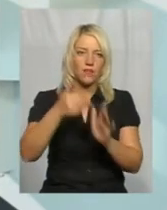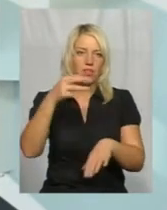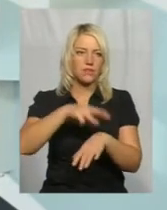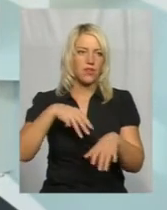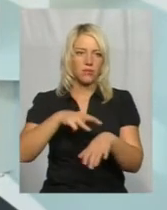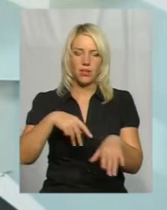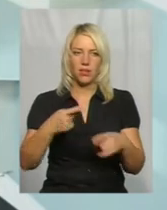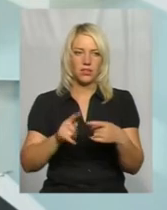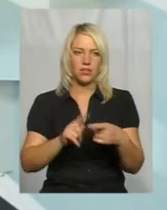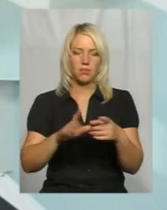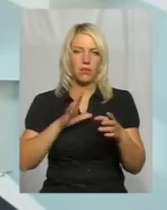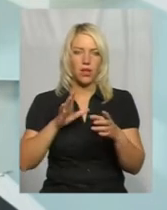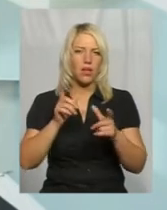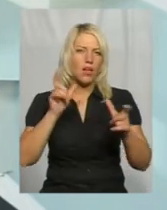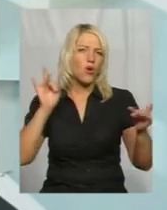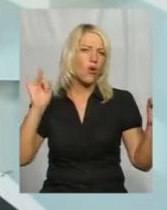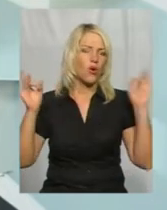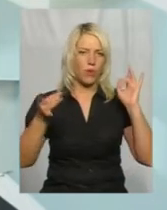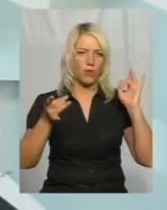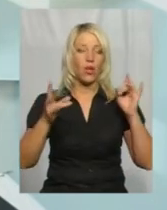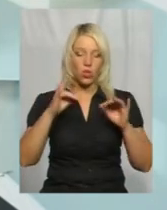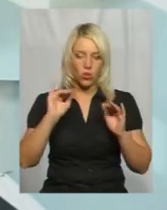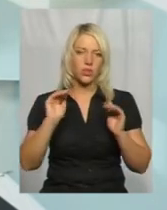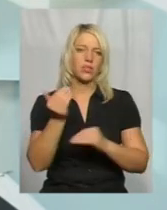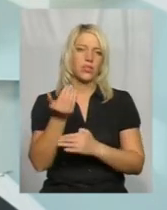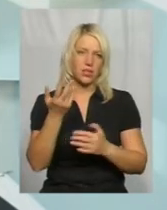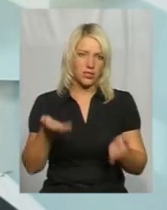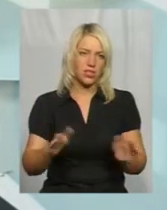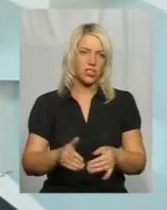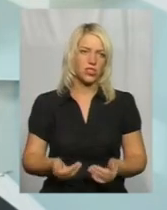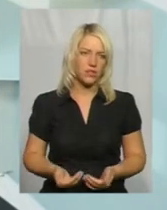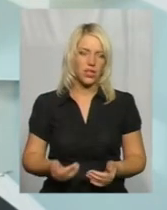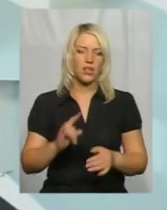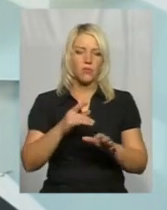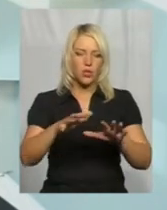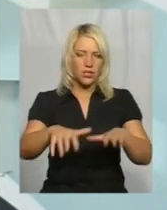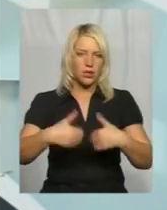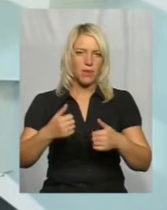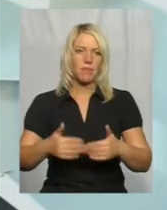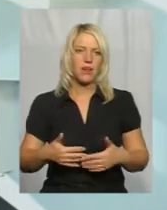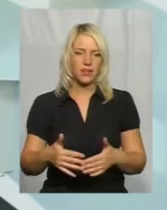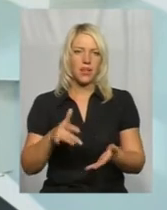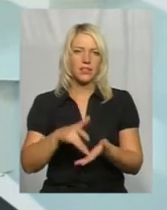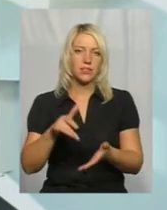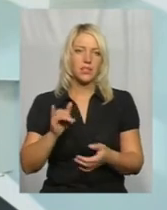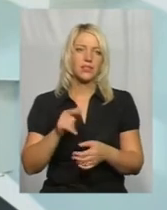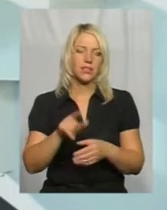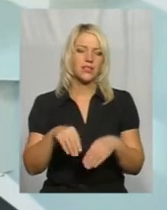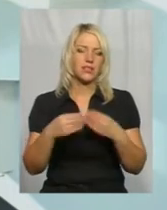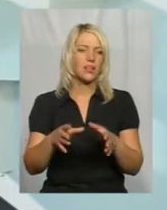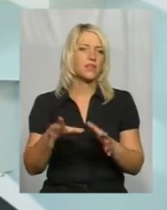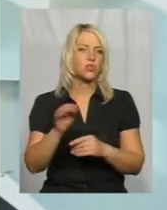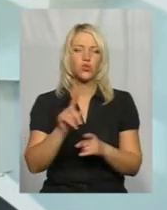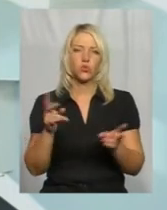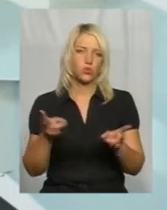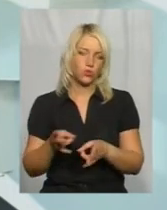дуже громке... Дитину залишило живу. Так, слава Богу, дитина забрали в перинатальний центр і там вже казали все, що йому